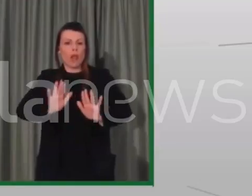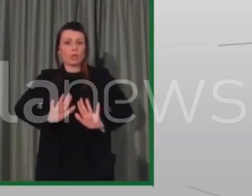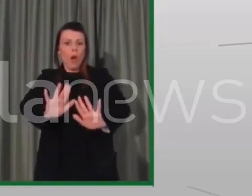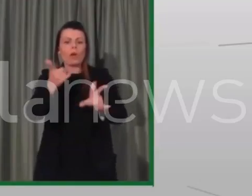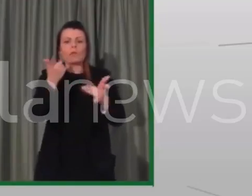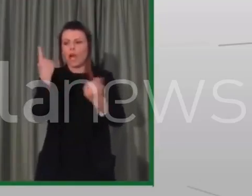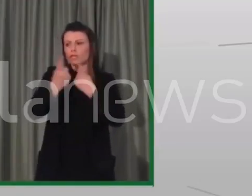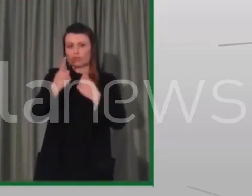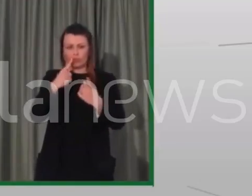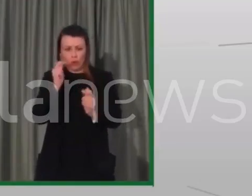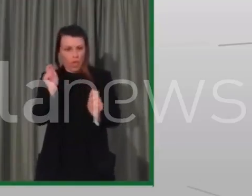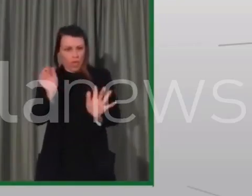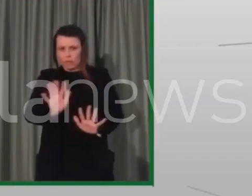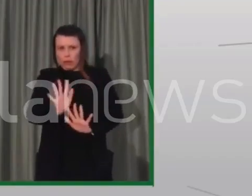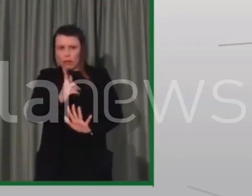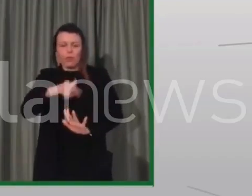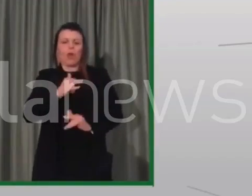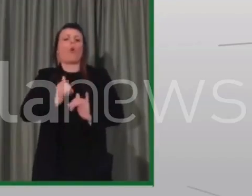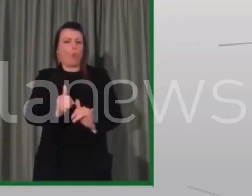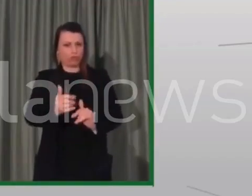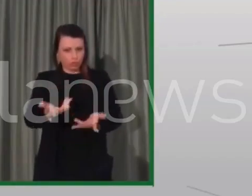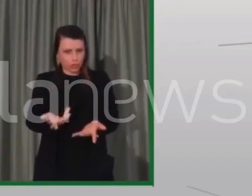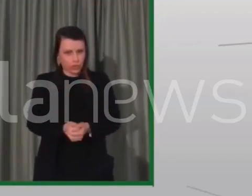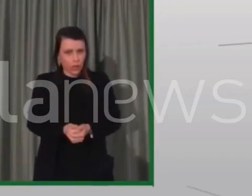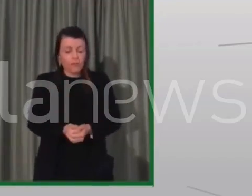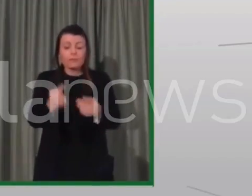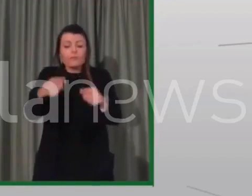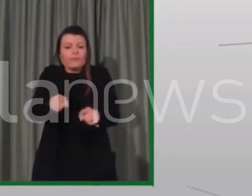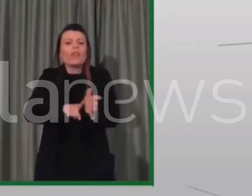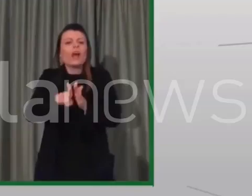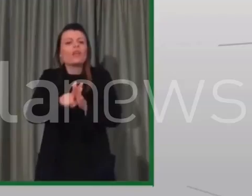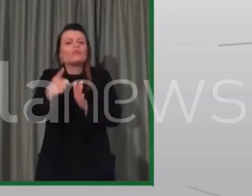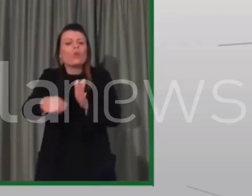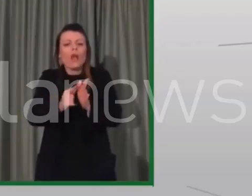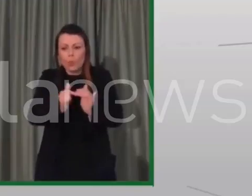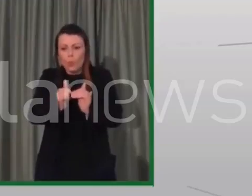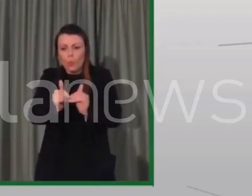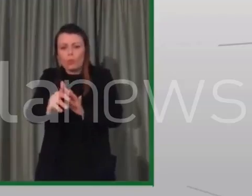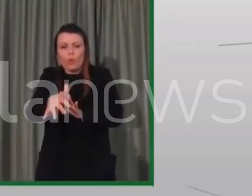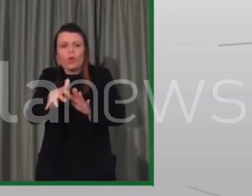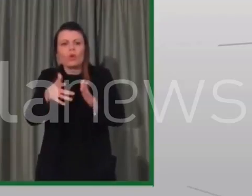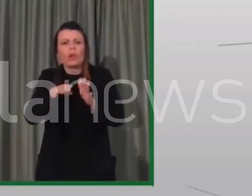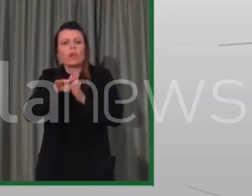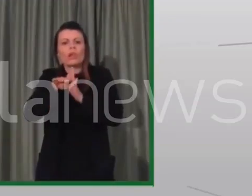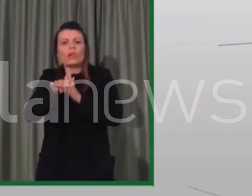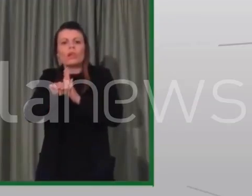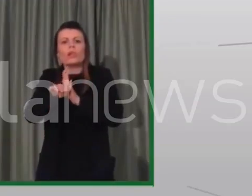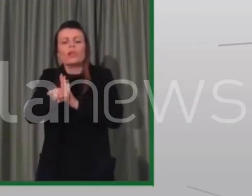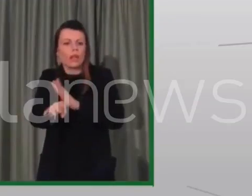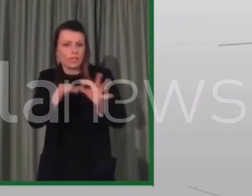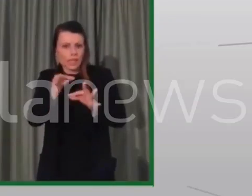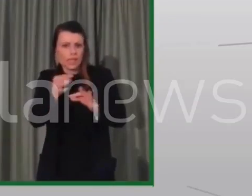Questo lo si deve all'impegno che tutti i nostri cittadini hanno dimostrato in questi mesi di